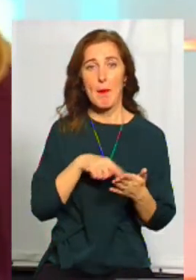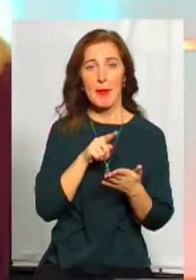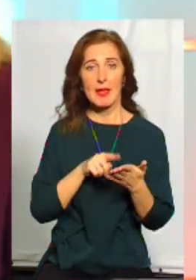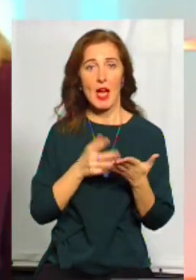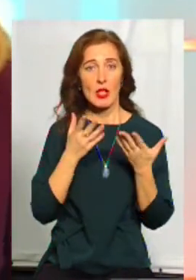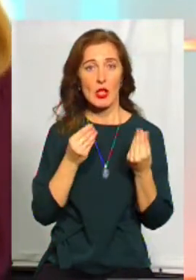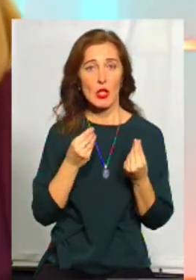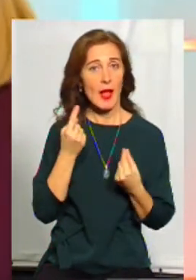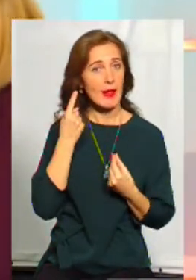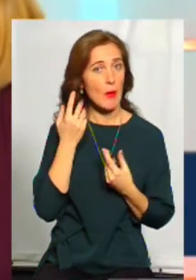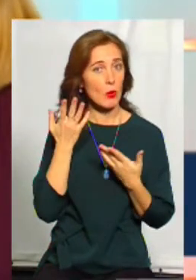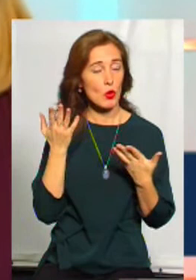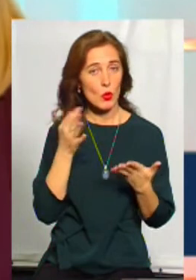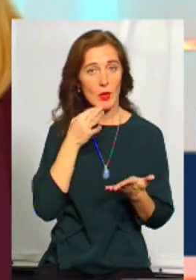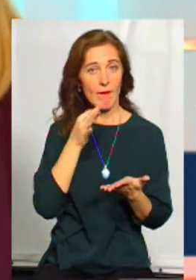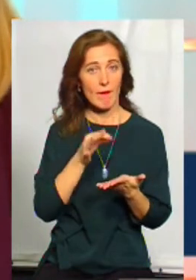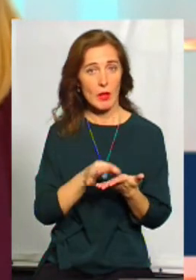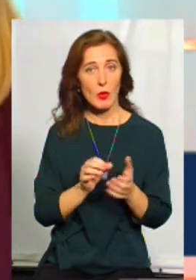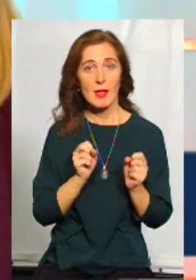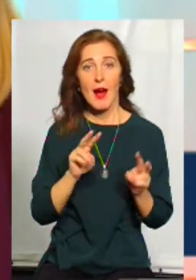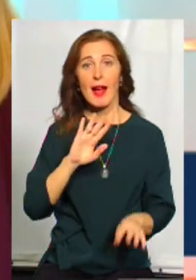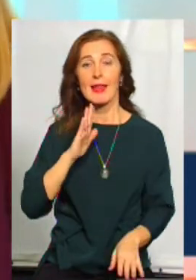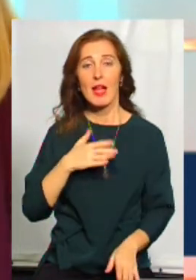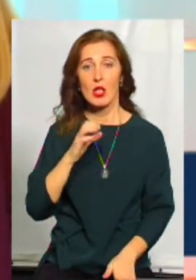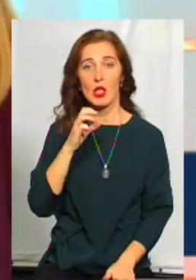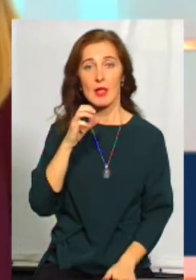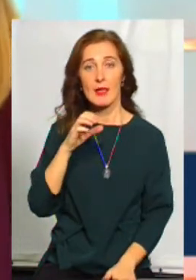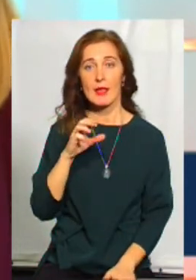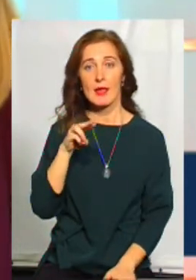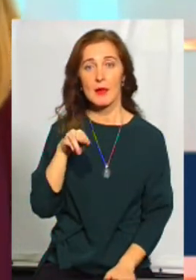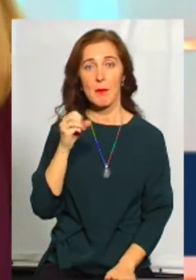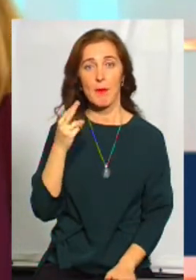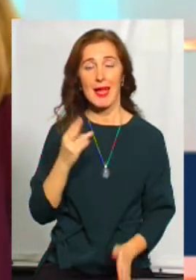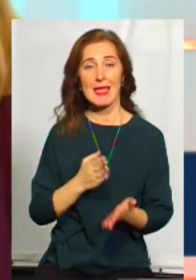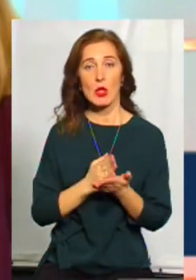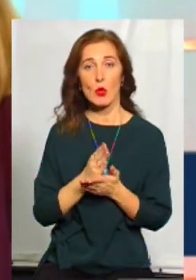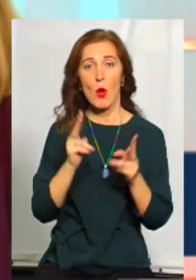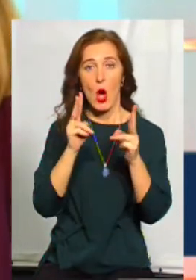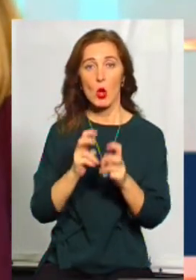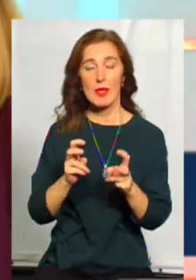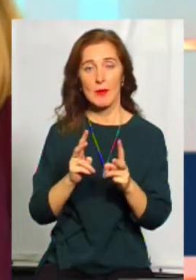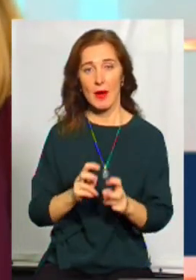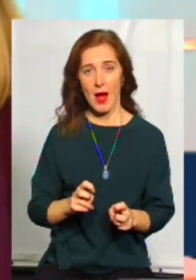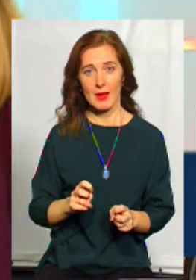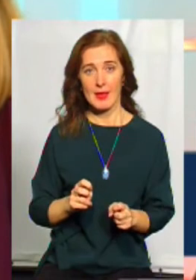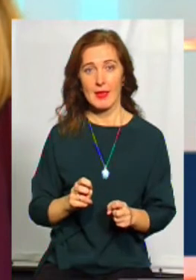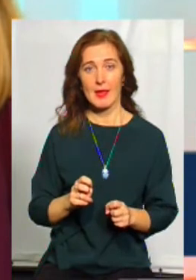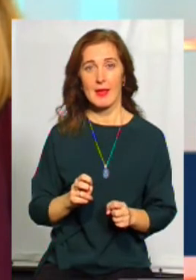не почули відповіді, як наші спецслужби розібралися з антиукраїнською